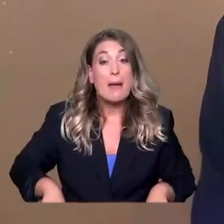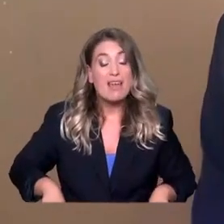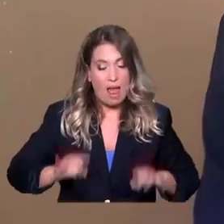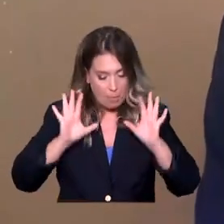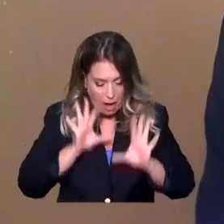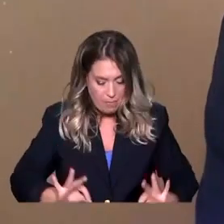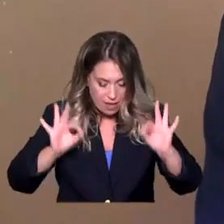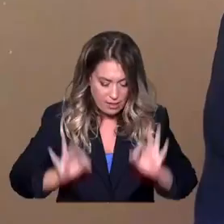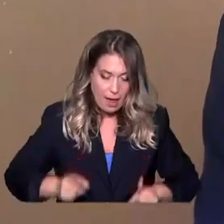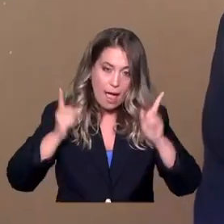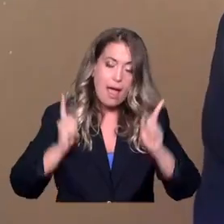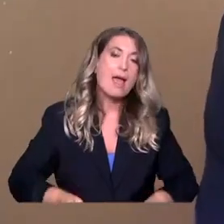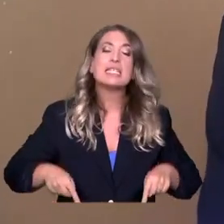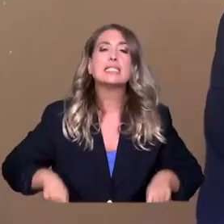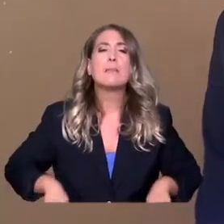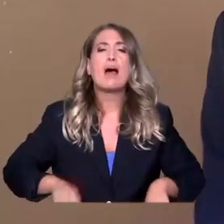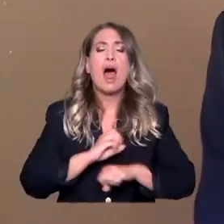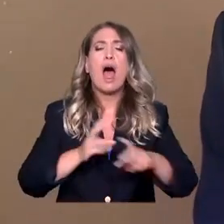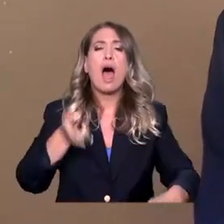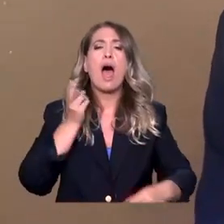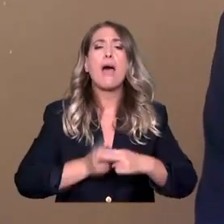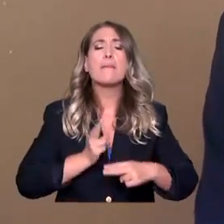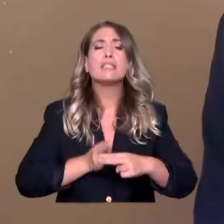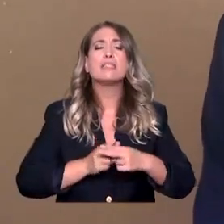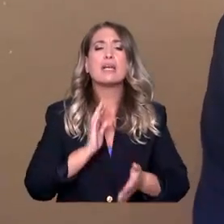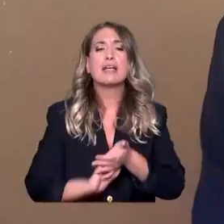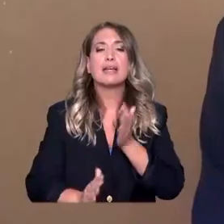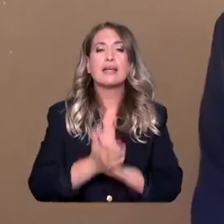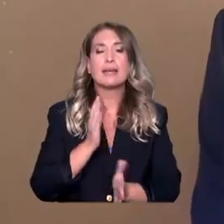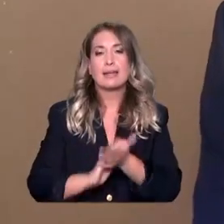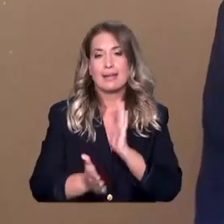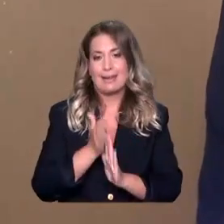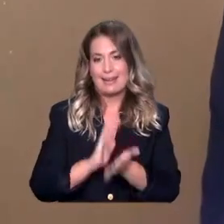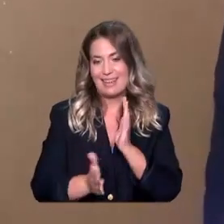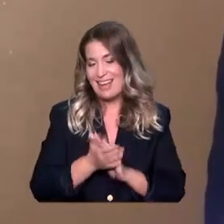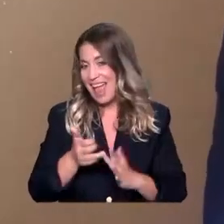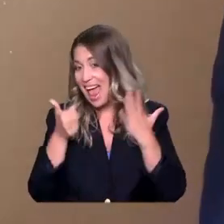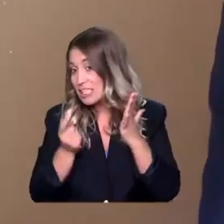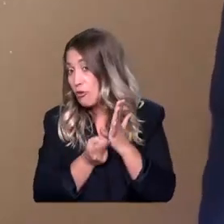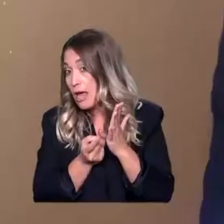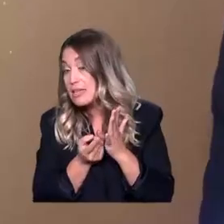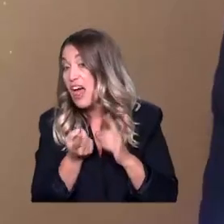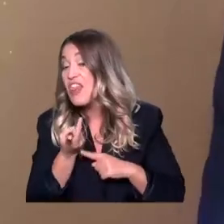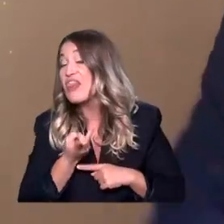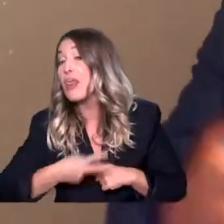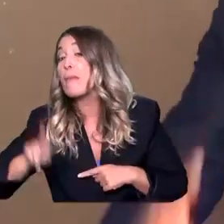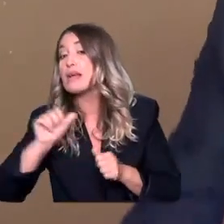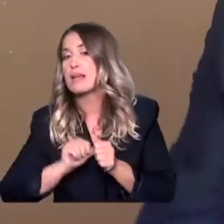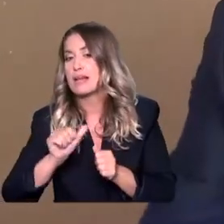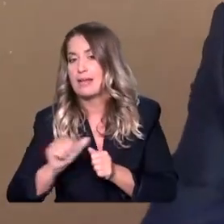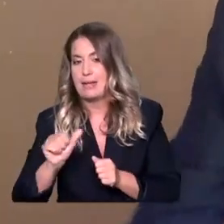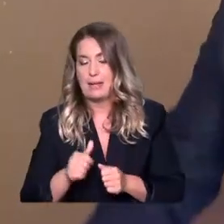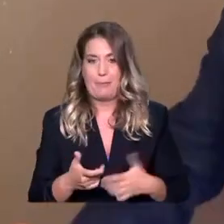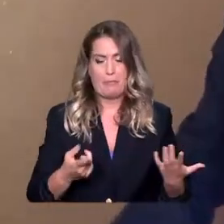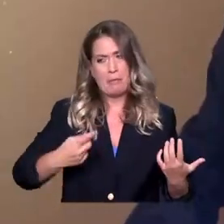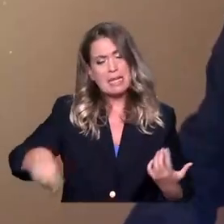εξαπλασιάζουμε το έως σήμερα επίδομα που έπαιναν οι γιατροί εδώ και δεκαετίες. Αντί να ξεκινήσει ο καλός μου ο Ράσης Βαγγελάς να πει μπράβο στην